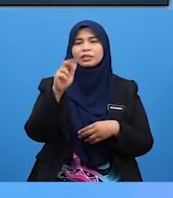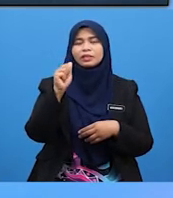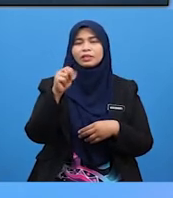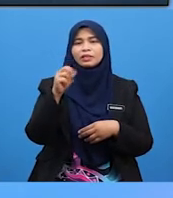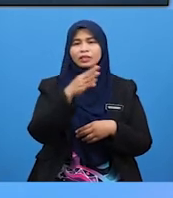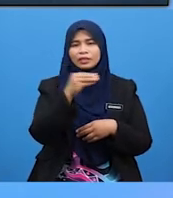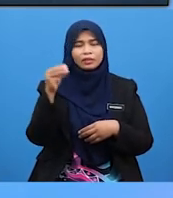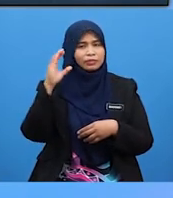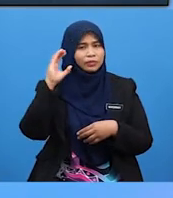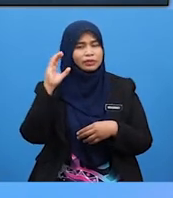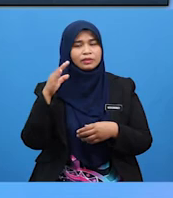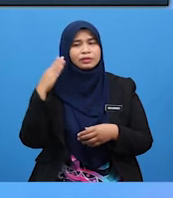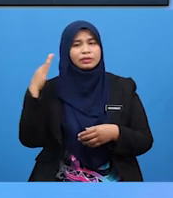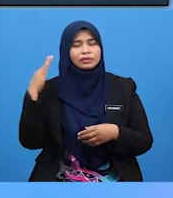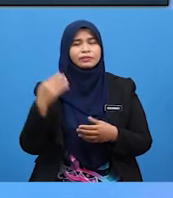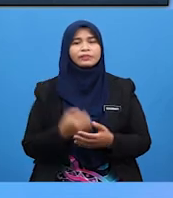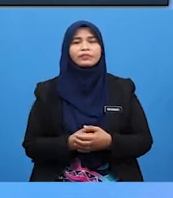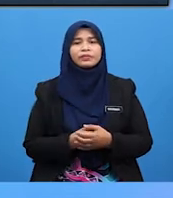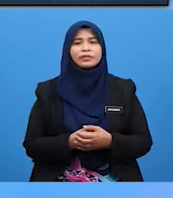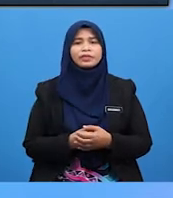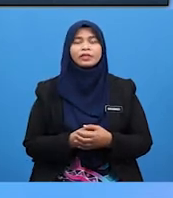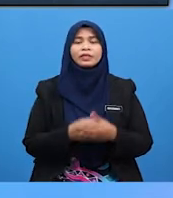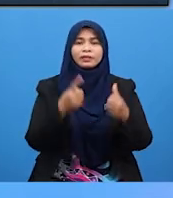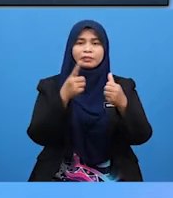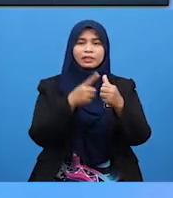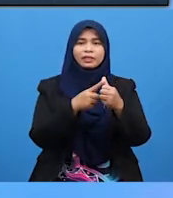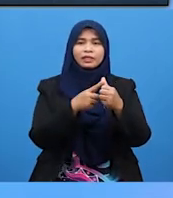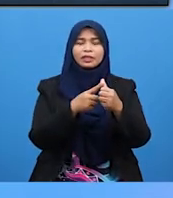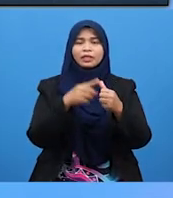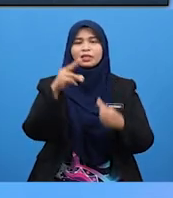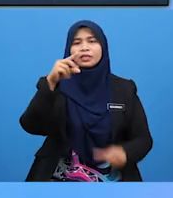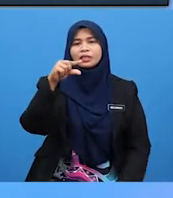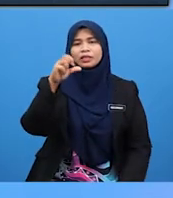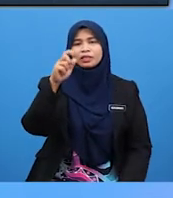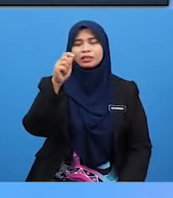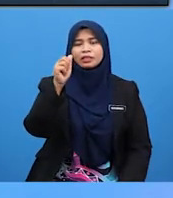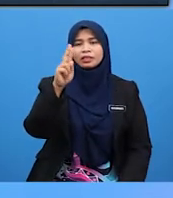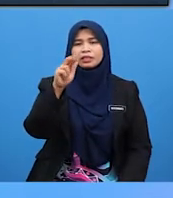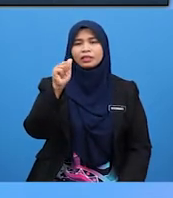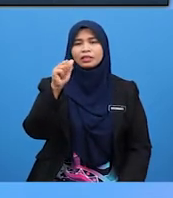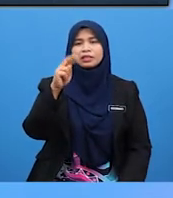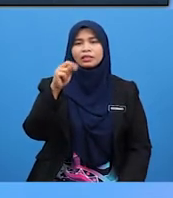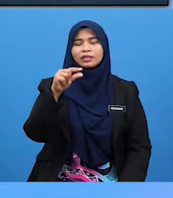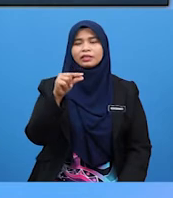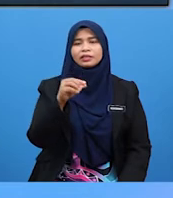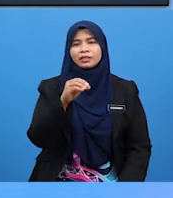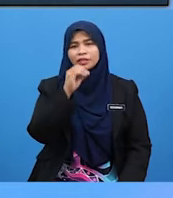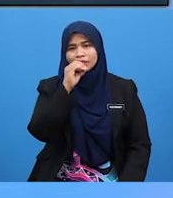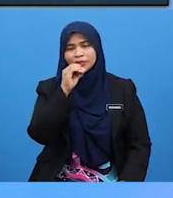Kosa kata yang pertama Getaran Tiupan